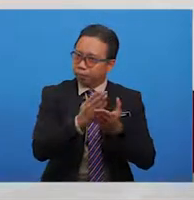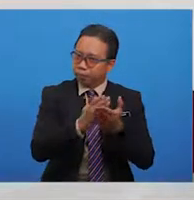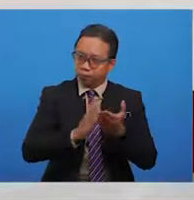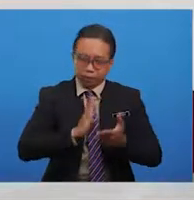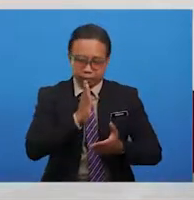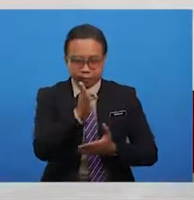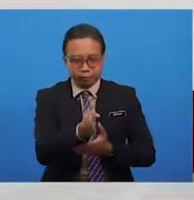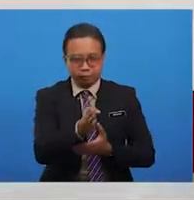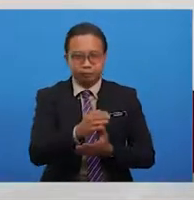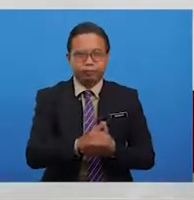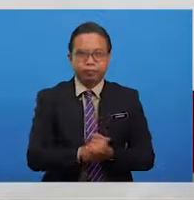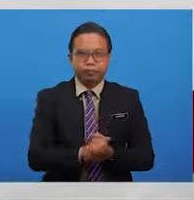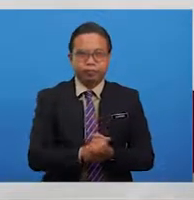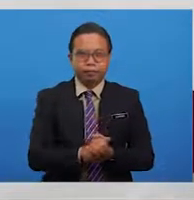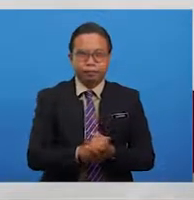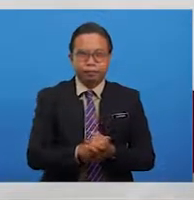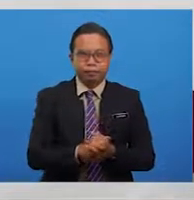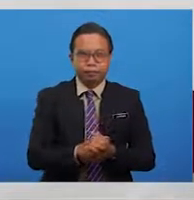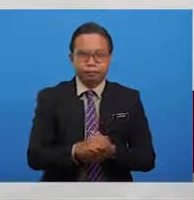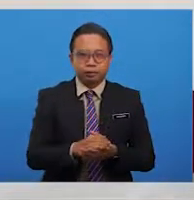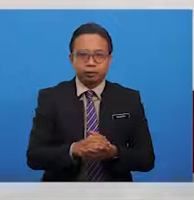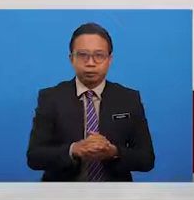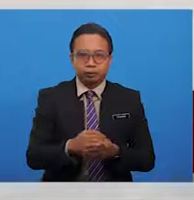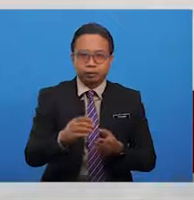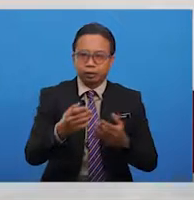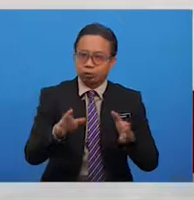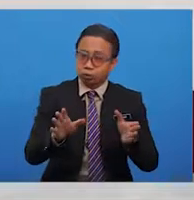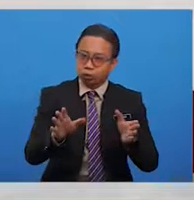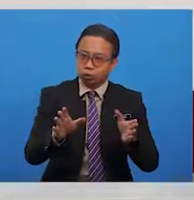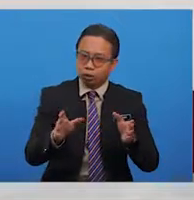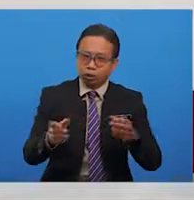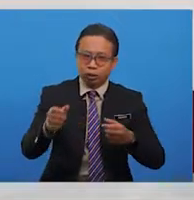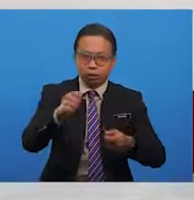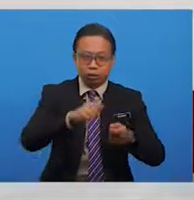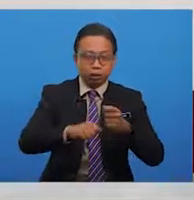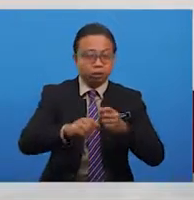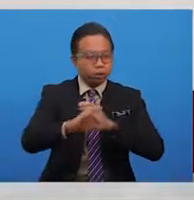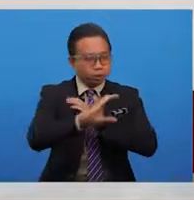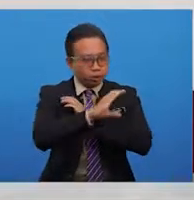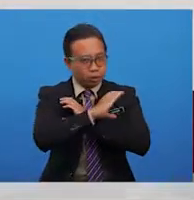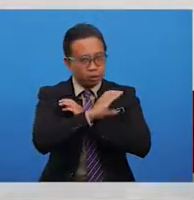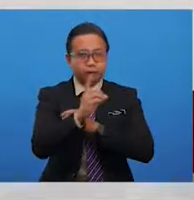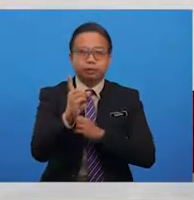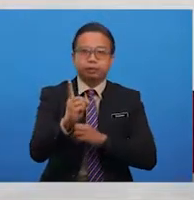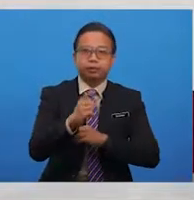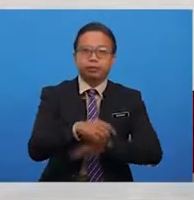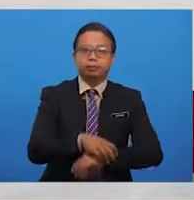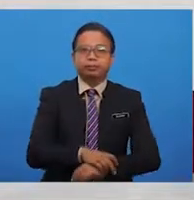seperti merawan yang dibungkamkan cinta pertama.